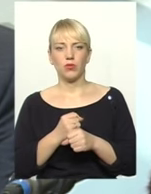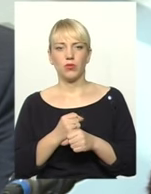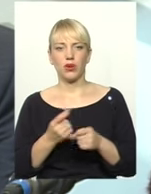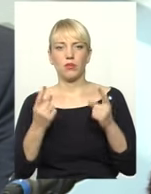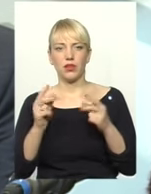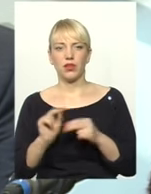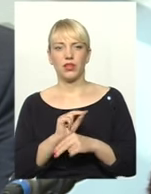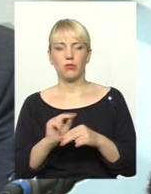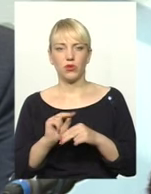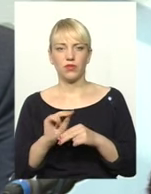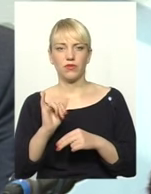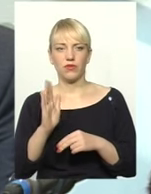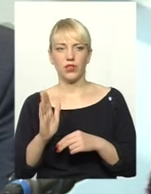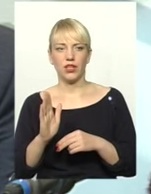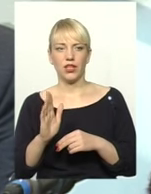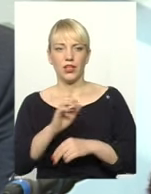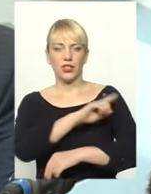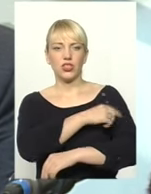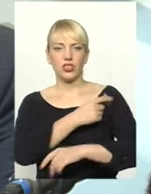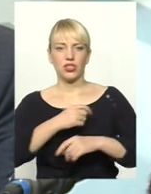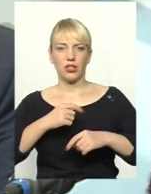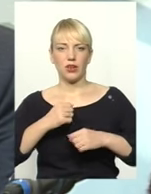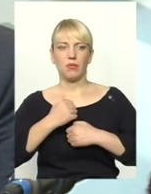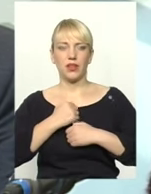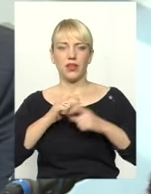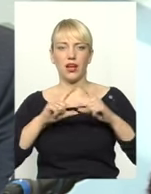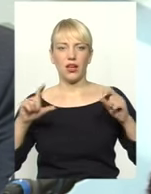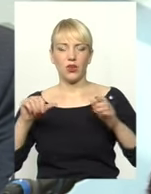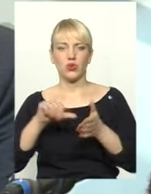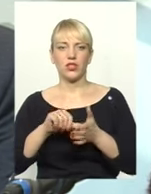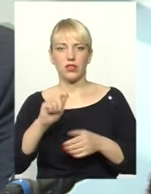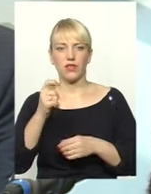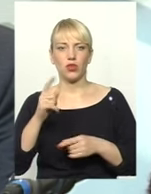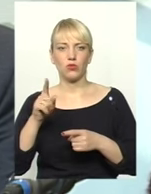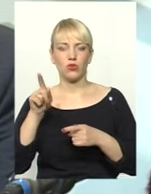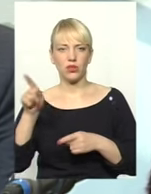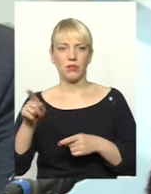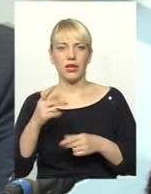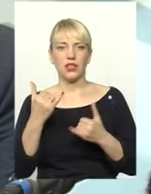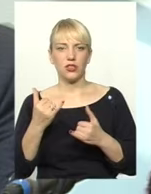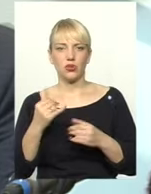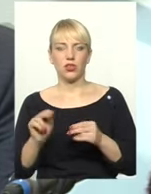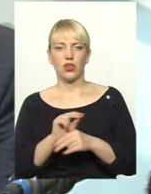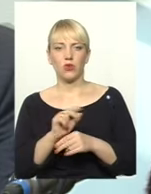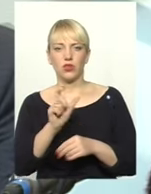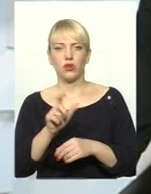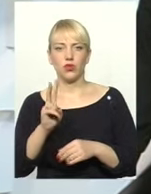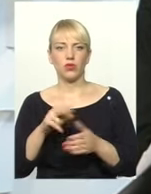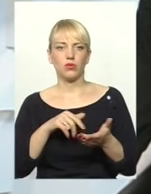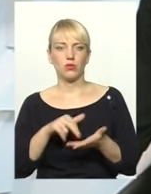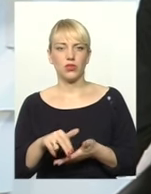капітальний ремонт в шпиталі учасників війни, тому що там на сьогодні лікуються люди, які прийшли